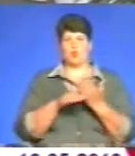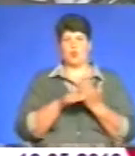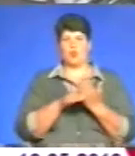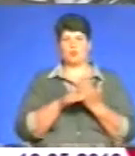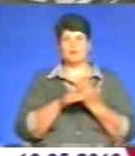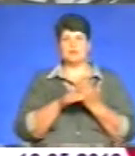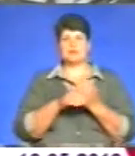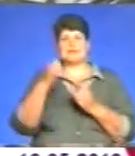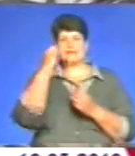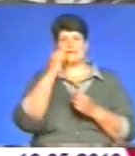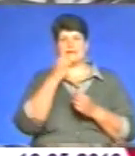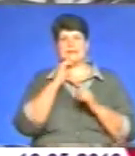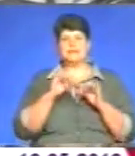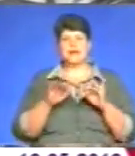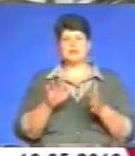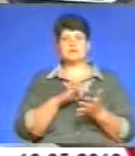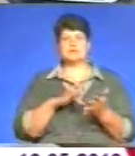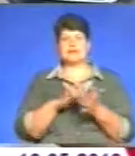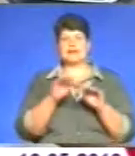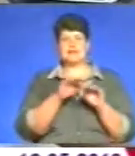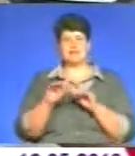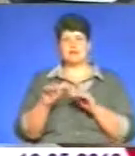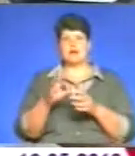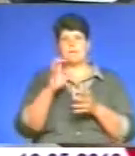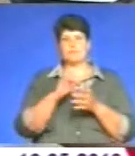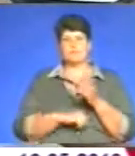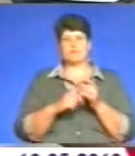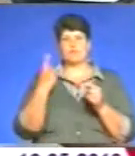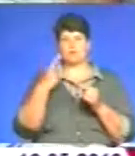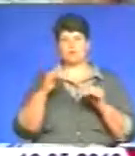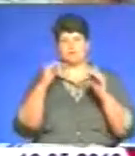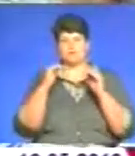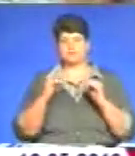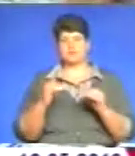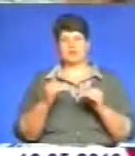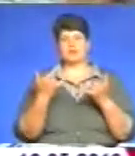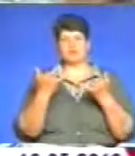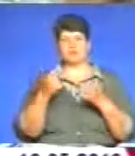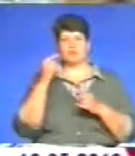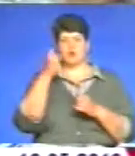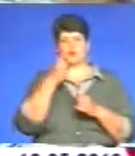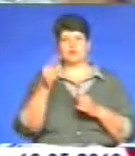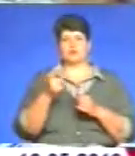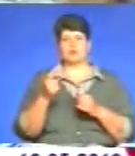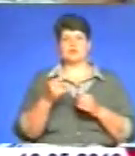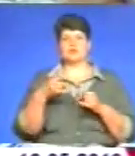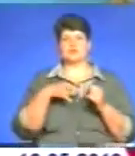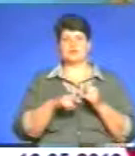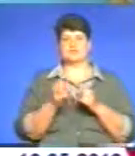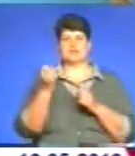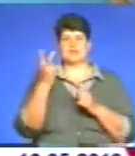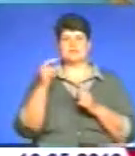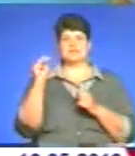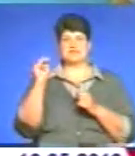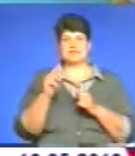Завдяки діяльності Центру рівень абортів в області знизився. Цього року на Тернопільщині народилося 12 202